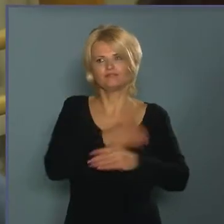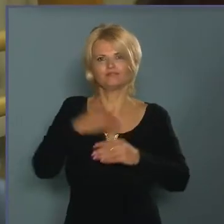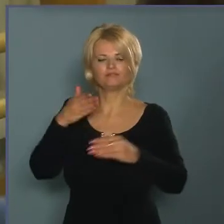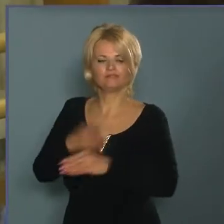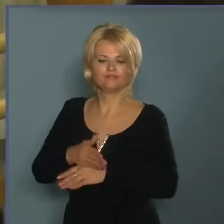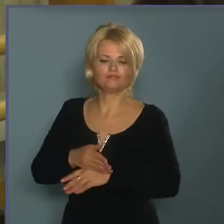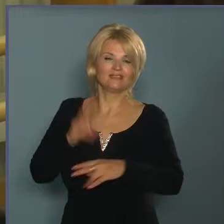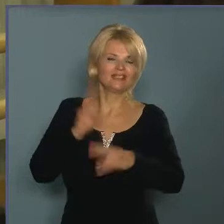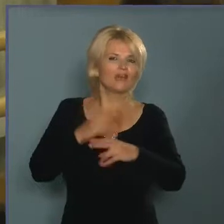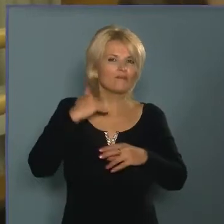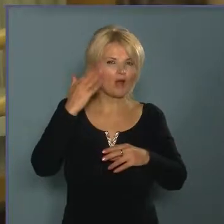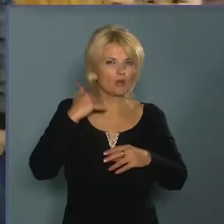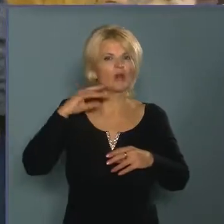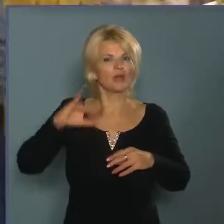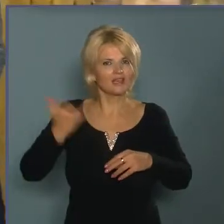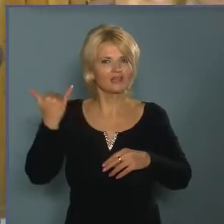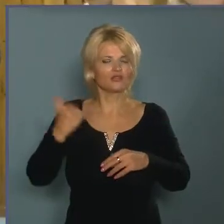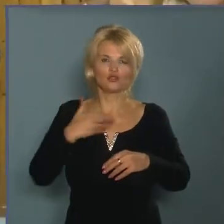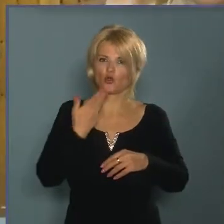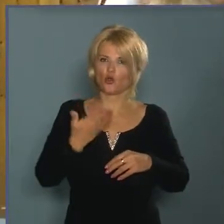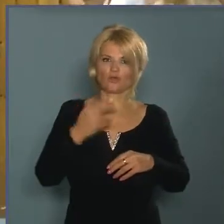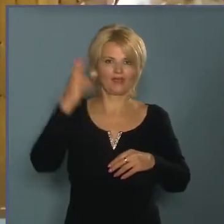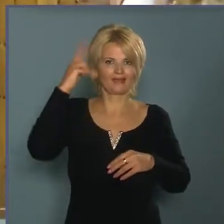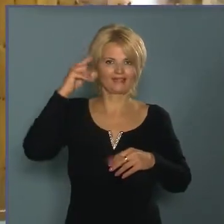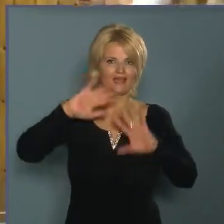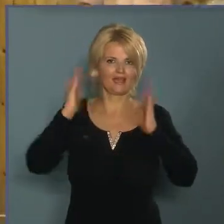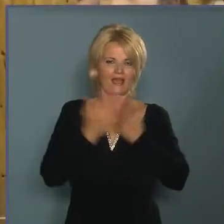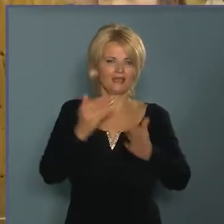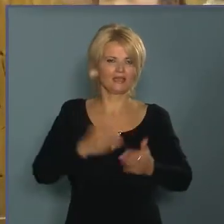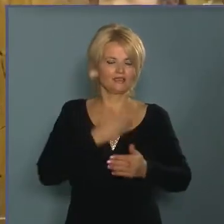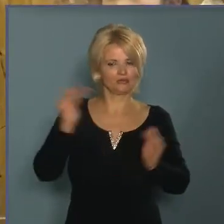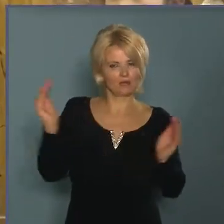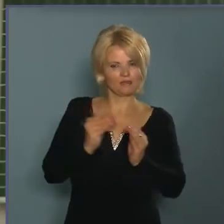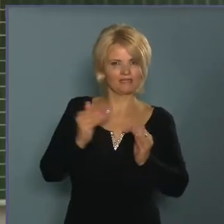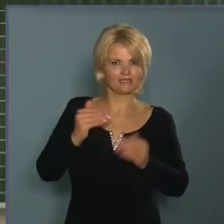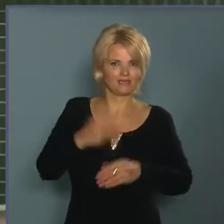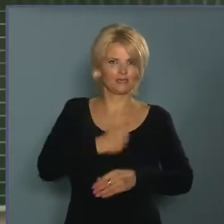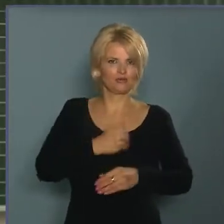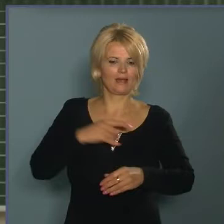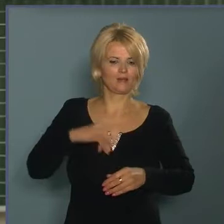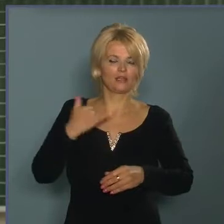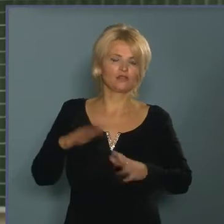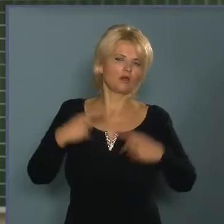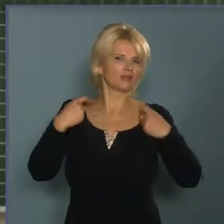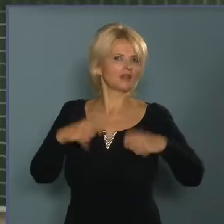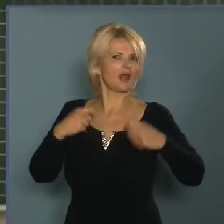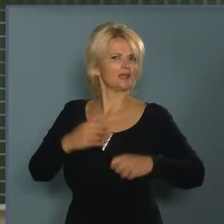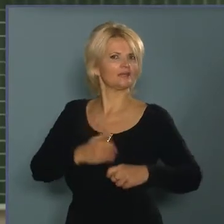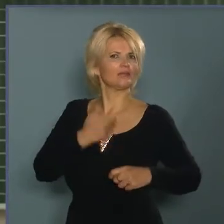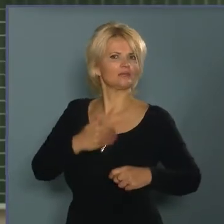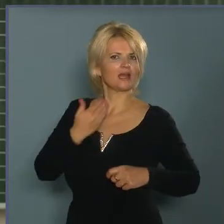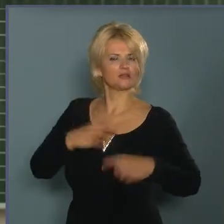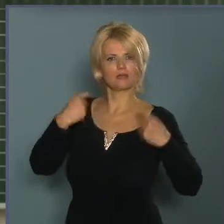A kis tanyasi vagy falusi kisiskolába, ahol csak 50 diák van az egész iskolába, ilyen helyen is voltunk, vagy az elit gimnáziumban, ahol az